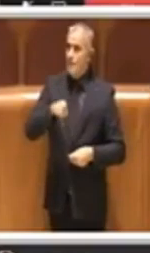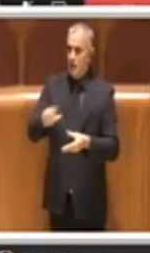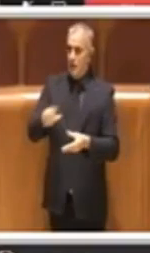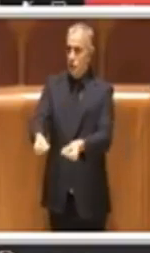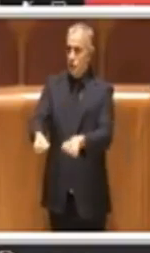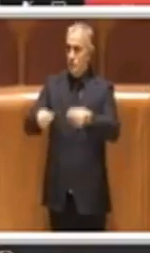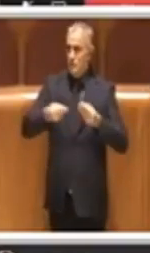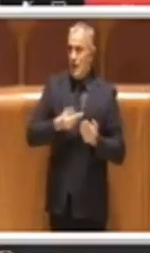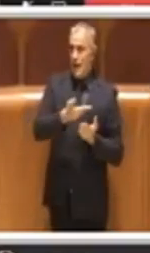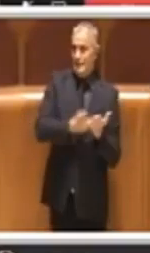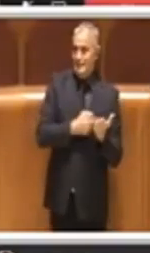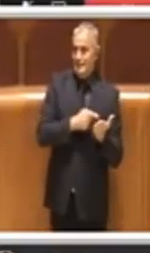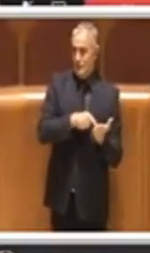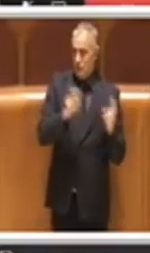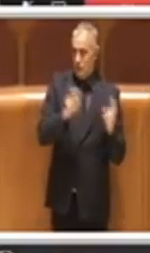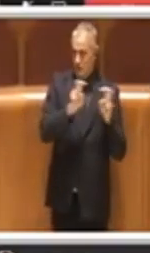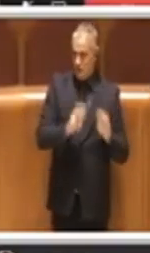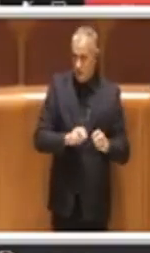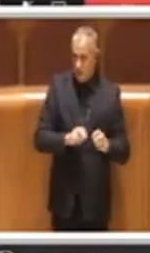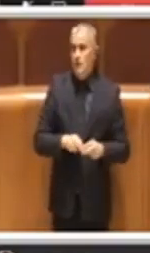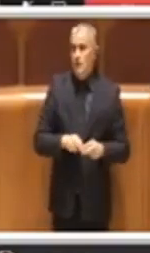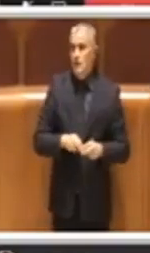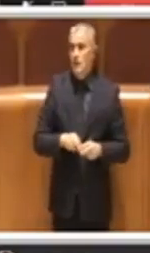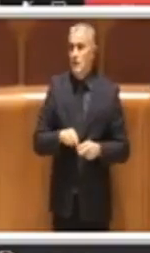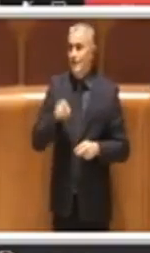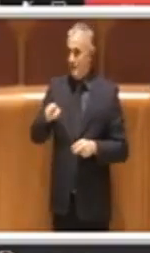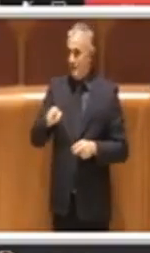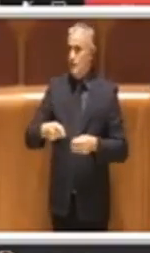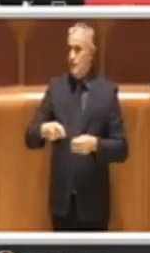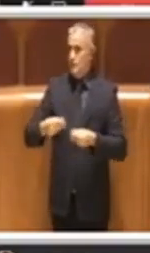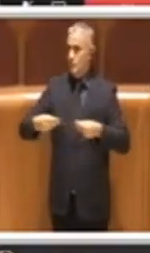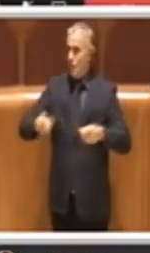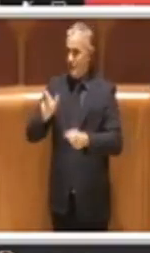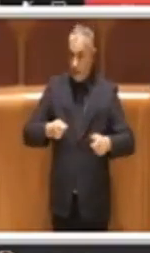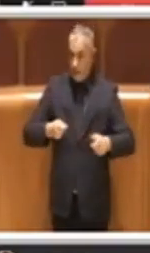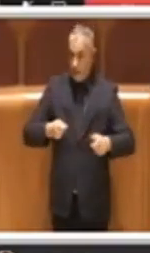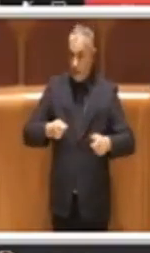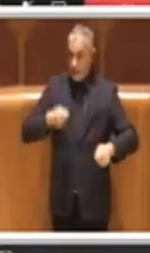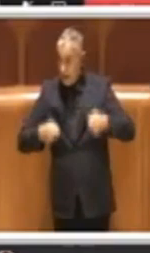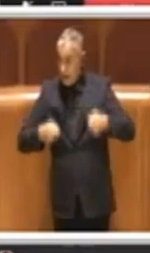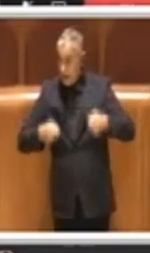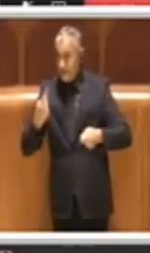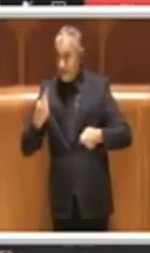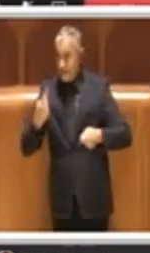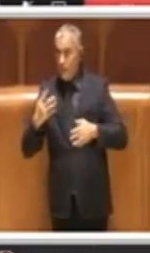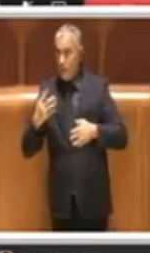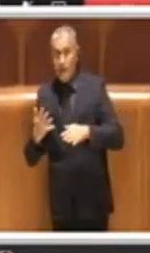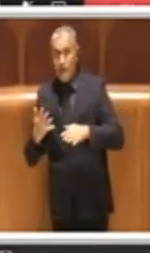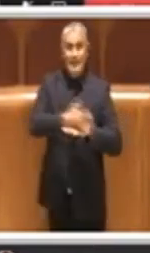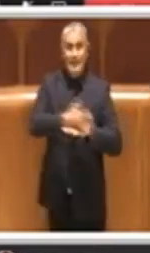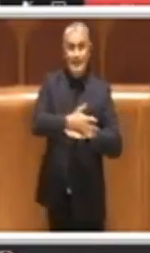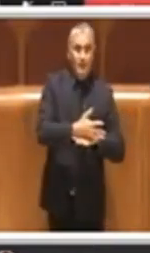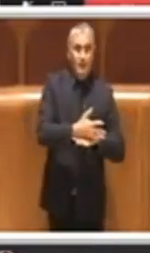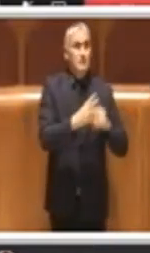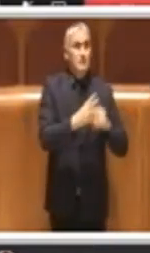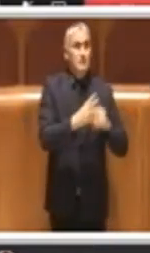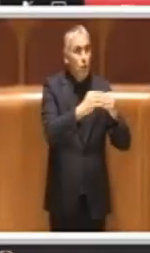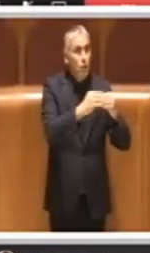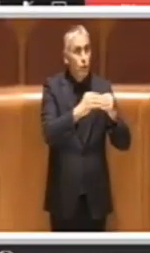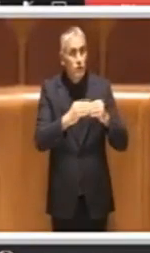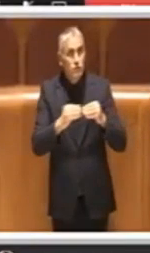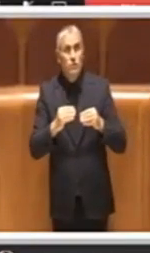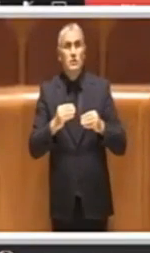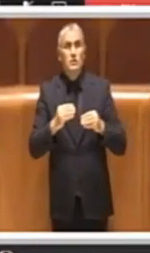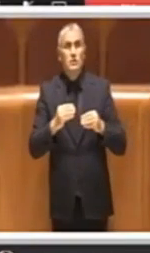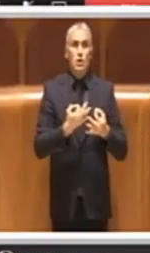energetica e per le relative spese, nonché per quelle sostenute per gli interventi di manutenzione straordinaria degli impianti